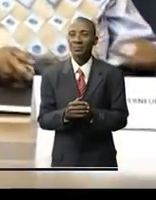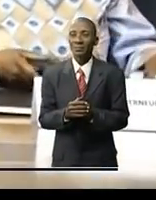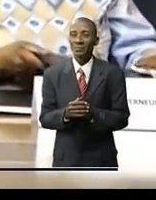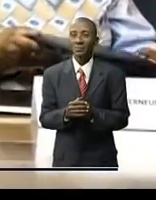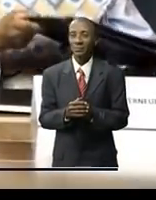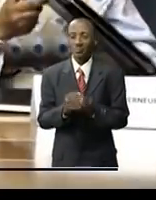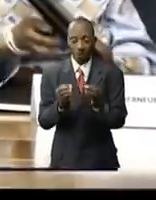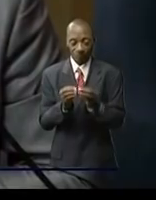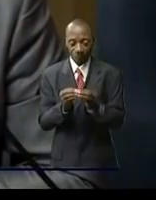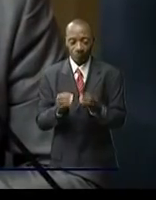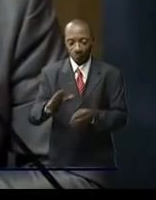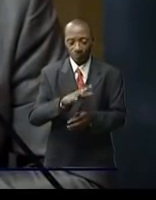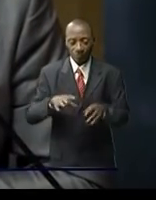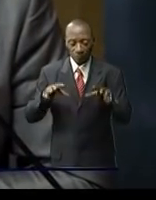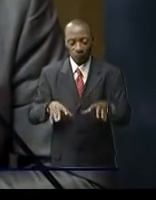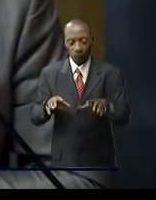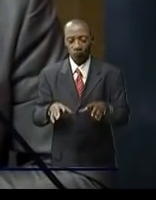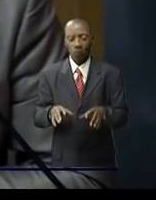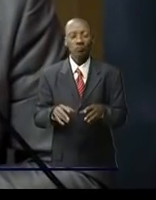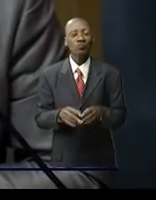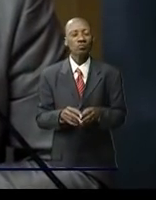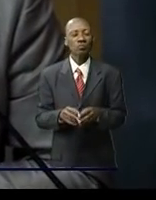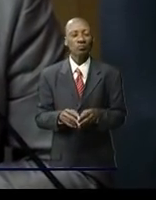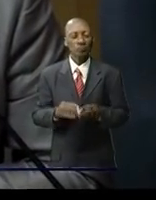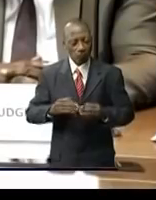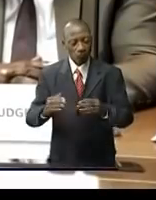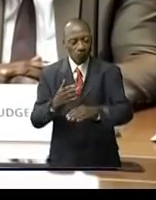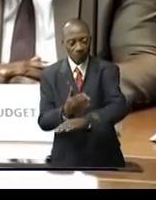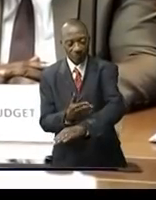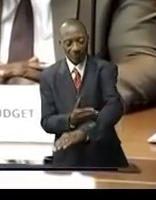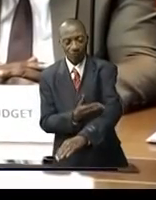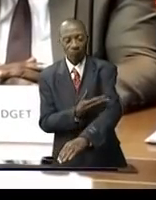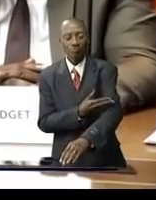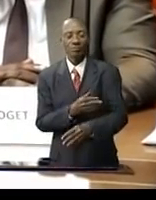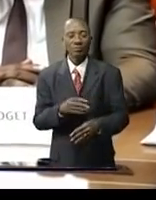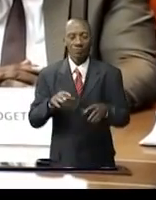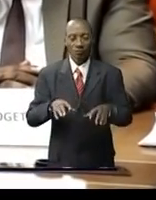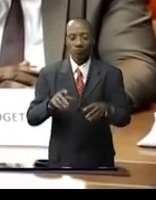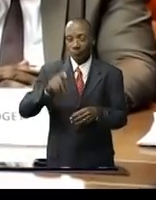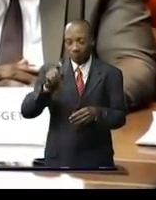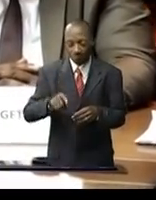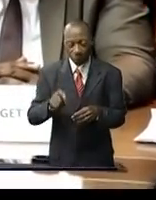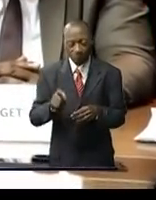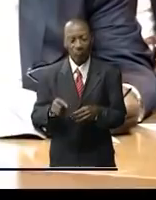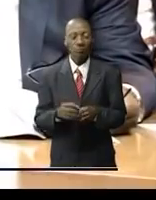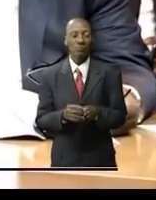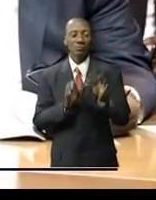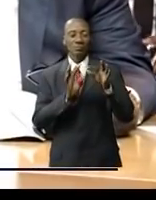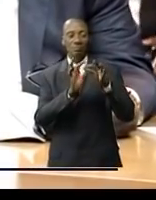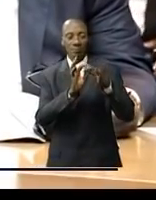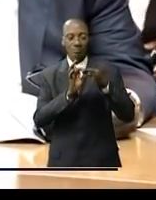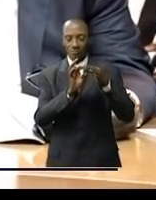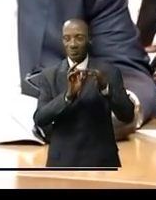Dimboui. Une réunion ad hoc pour la prise en charge des recommandations FMI afin de garantir la